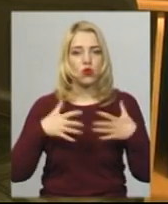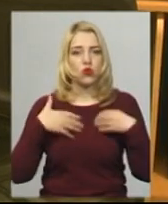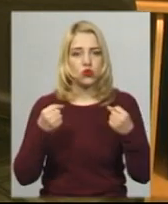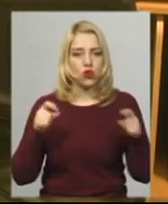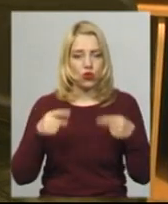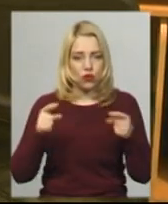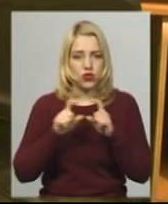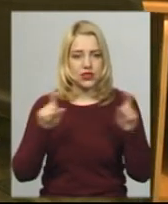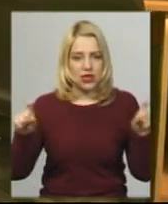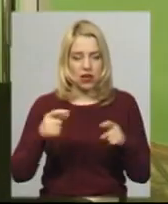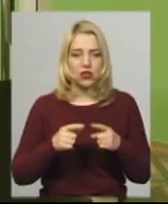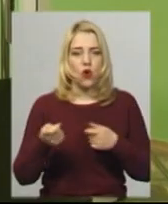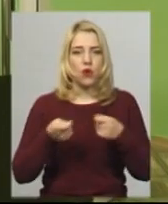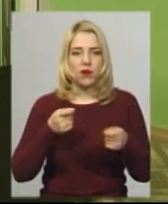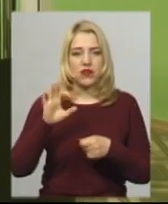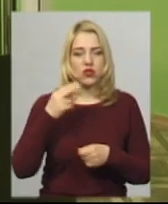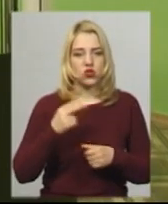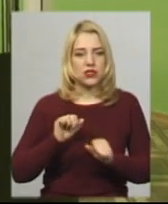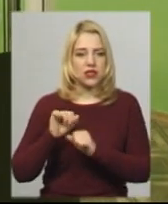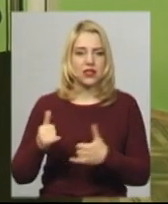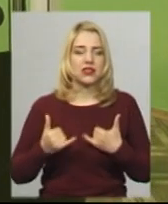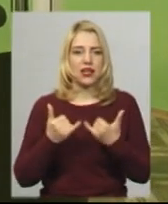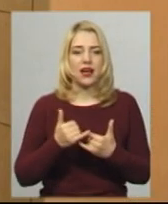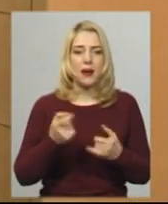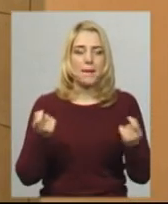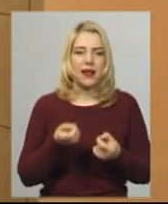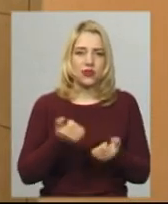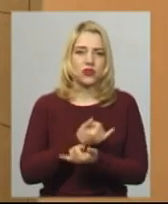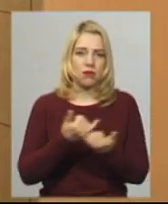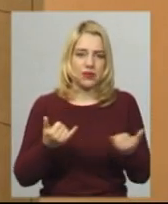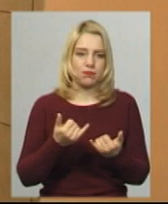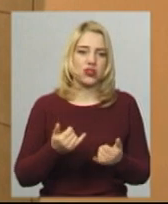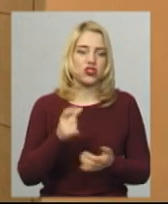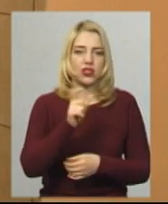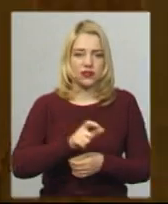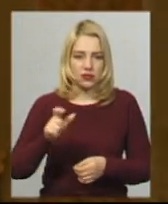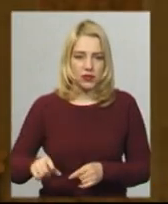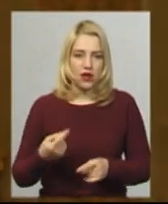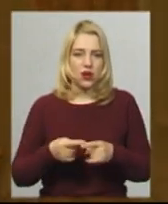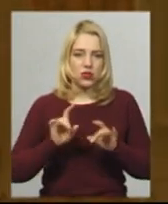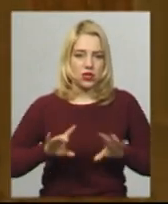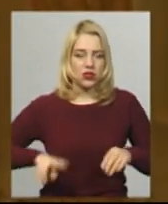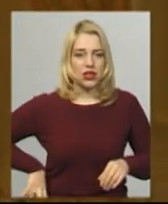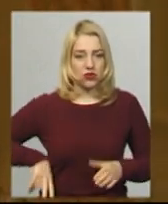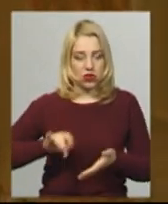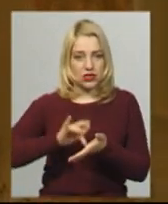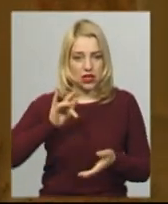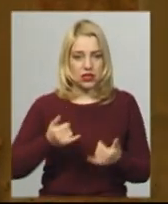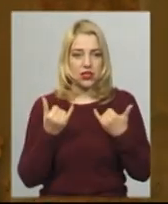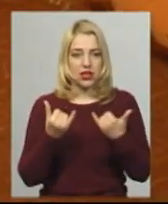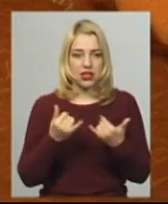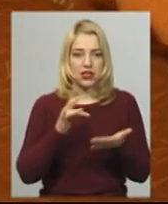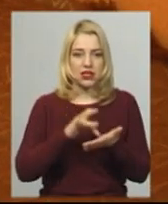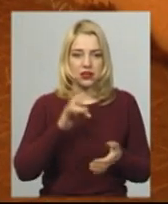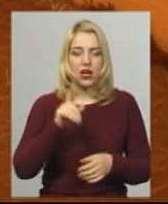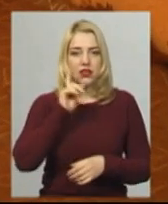Хмельницького управління соціального захисту населення для незахищених та малозабезпечених верст населення, каже директор центру Андрій Гулько. Додає, нині центр